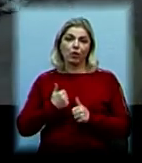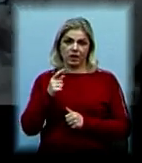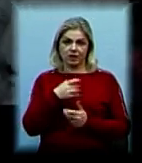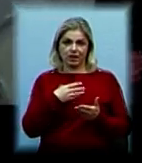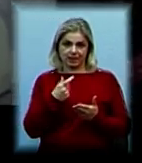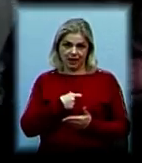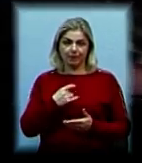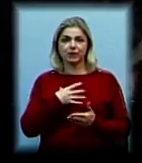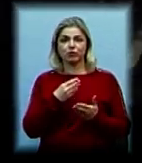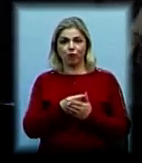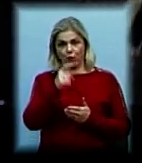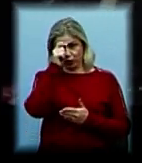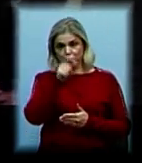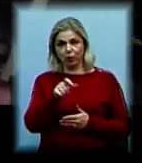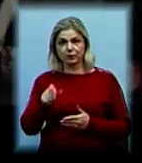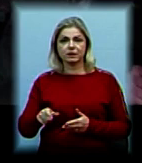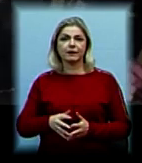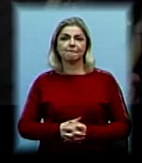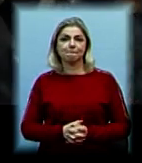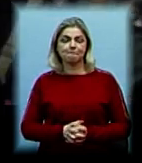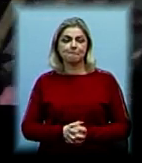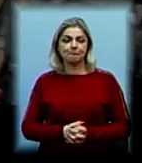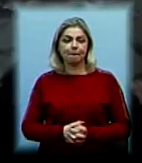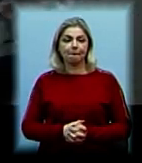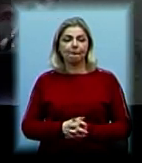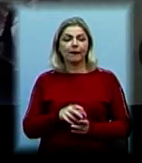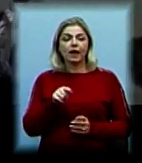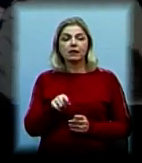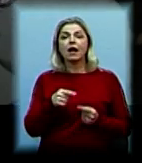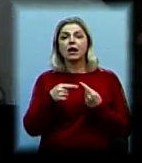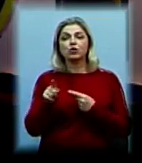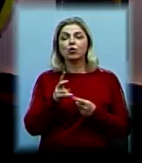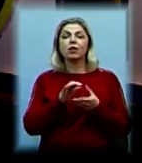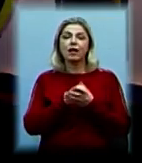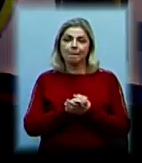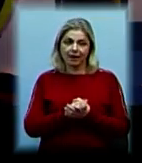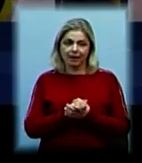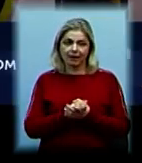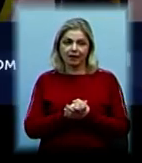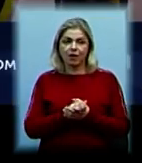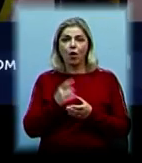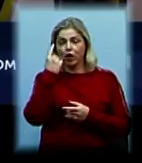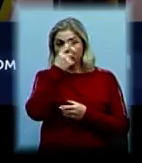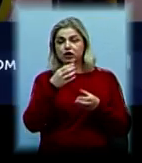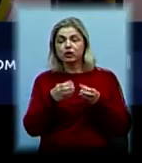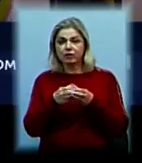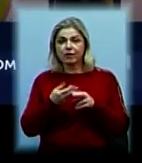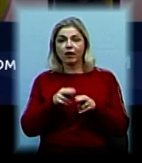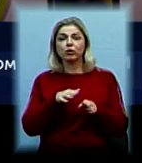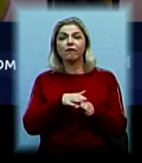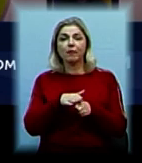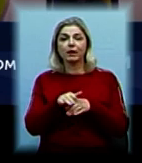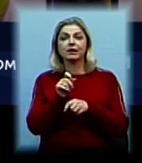Грошове забезпечення нацгвардійців, які виїхали в зону ООС – різниця з тим, що на мирній землі. Особовий склад, який виконує завдання